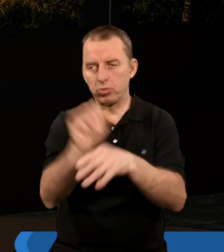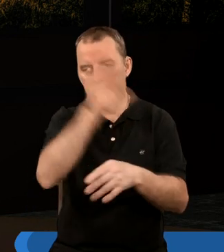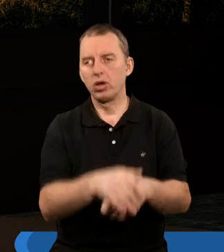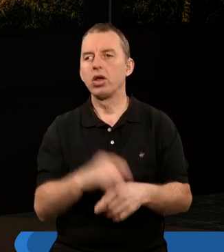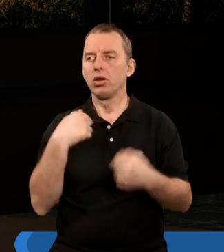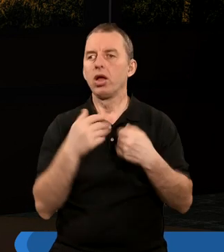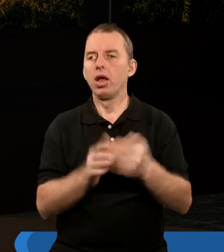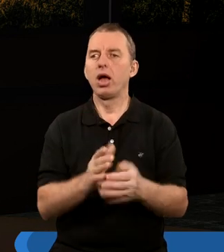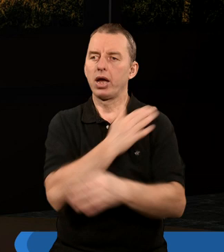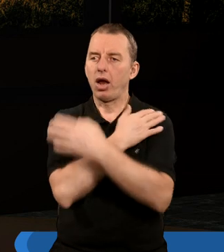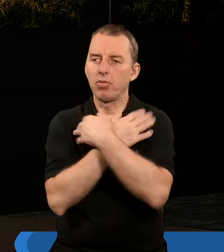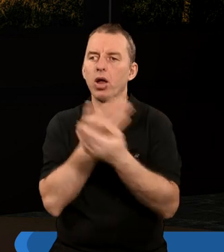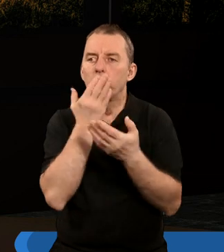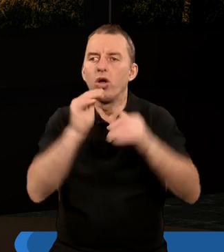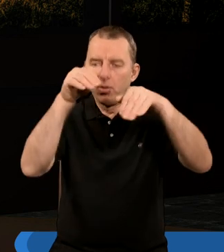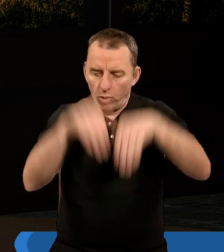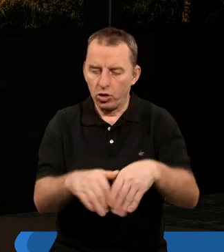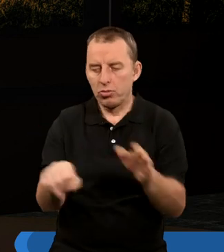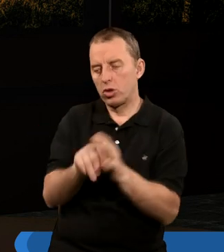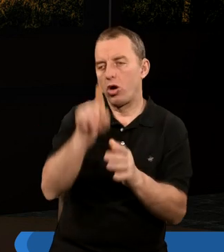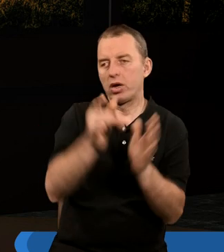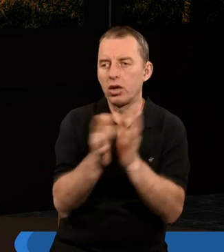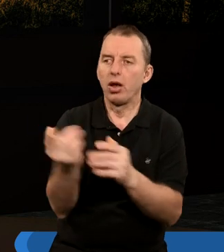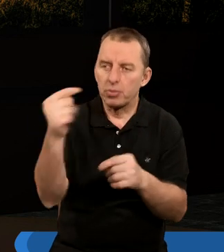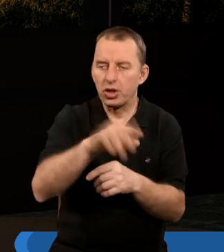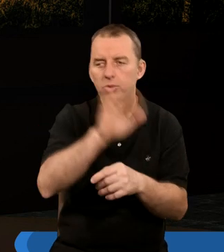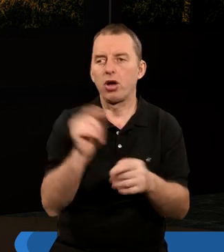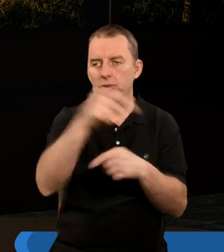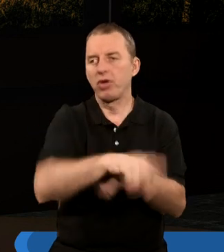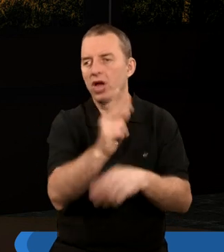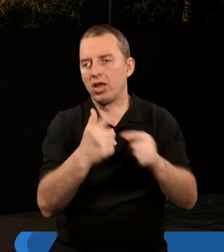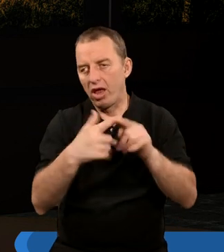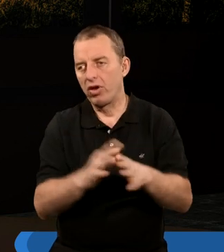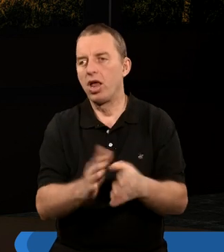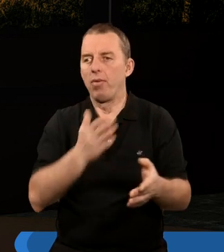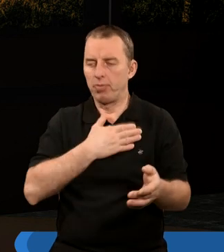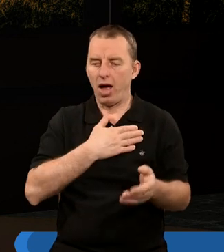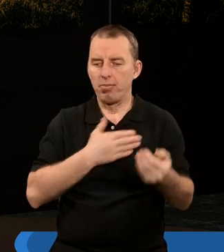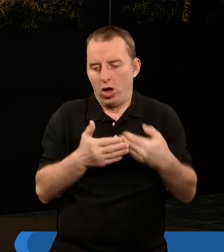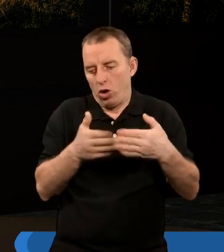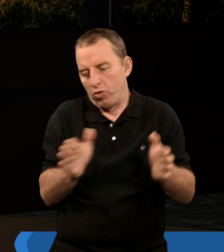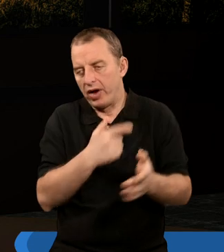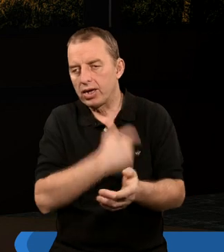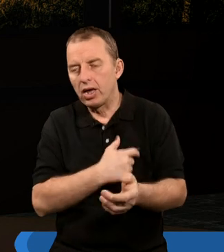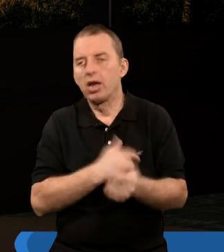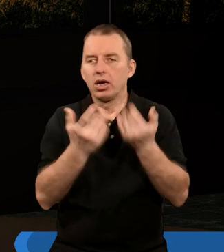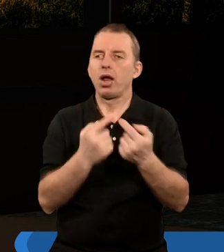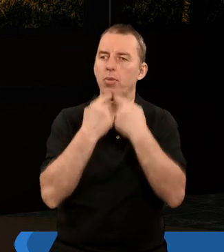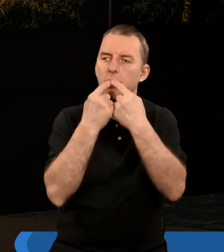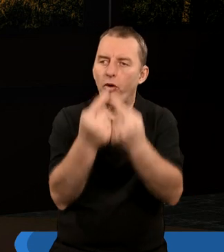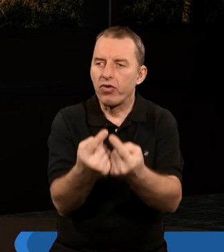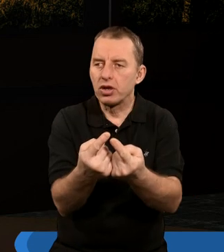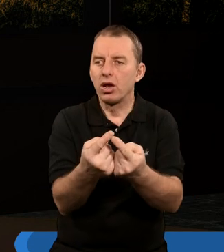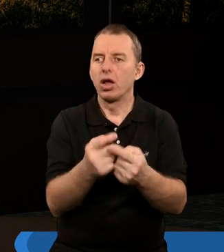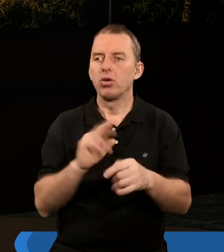zawsze ma otwarte ramiona, dlatego że możemy do Niego przyjść w każdej chwili i jeśli mamy otwarte serce, jeśli chcemy właśnie